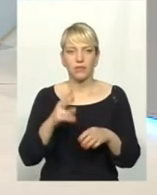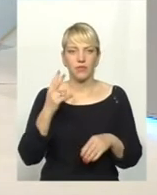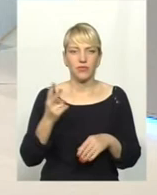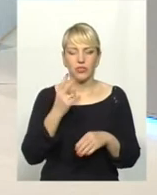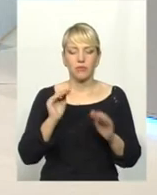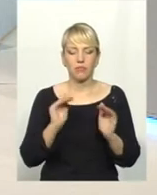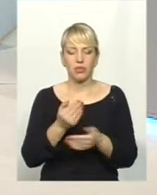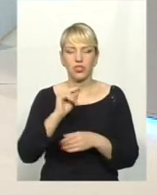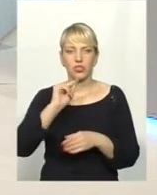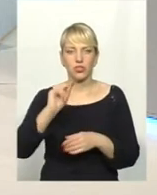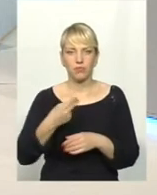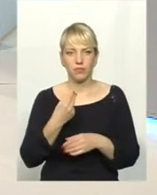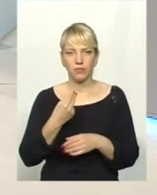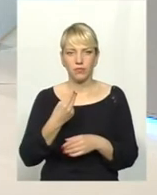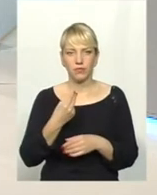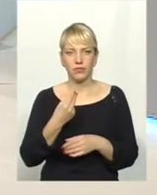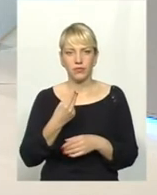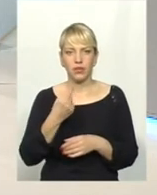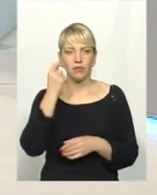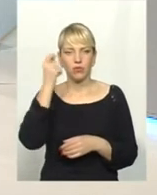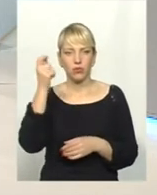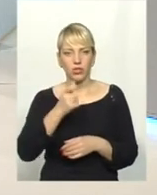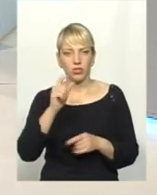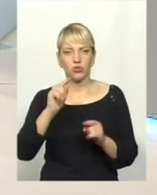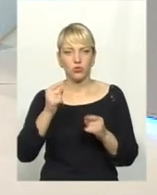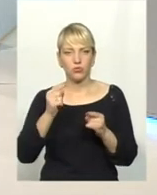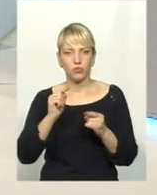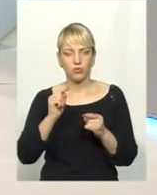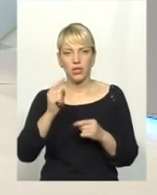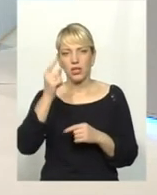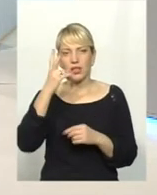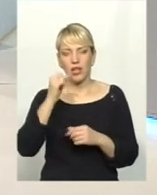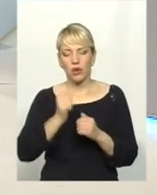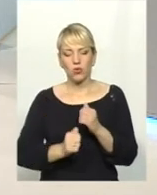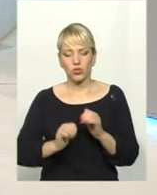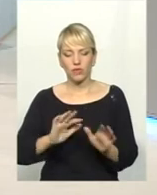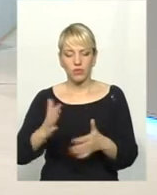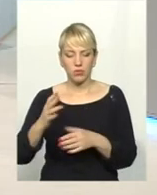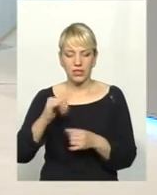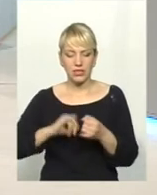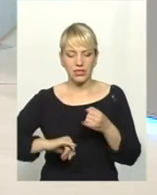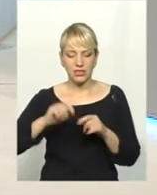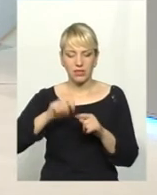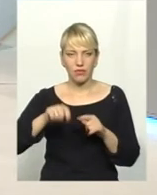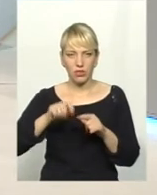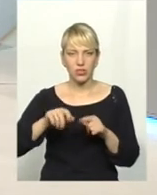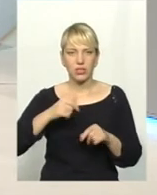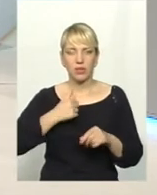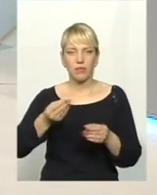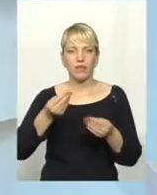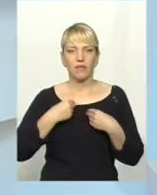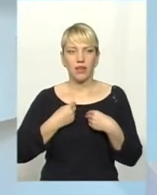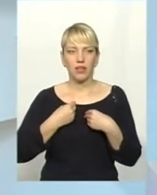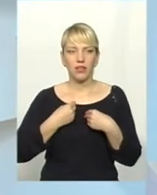меншому, ніж в Україні. Чому? Тому що на кожен випадок сифіліс нам давалося, що не менше один